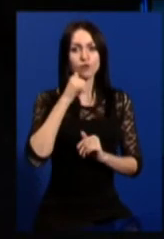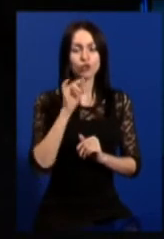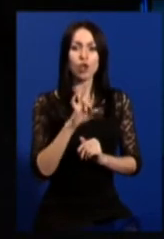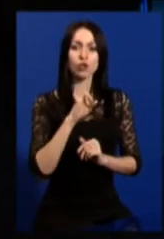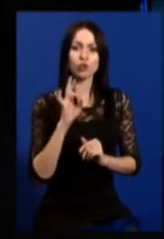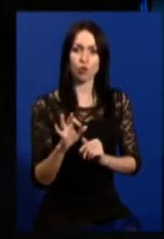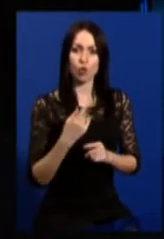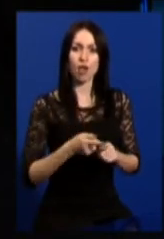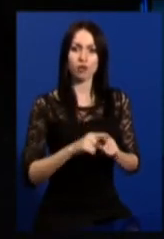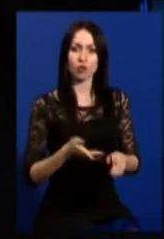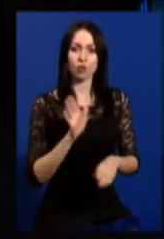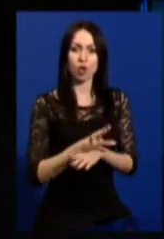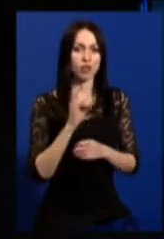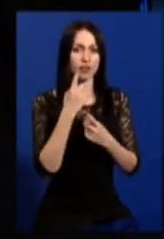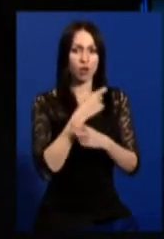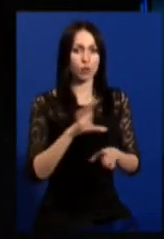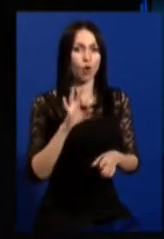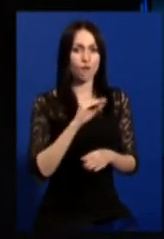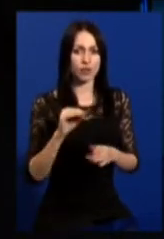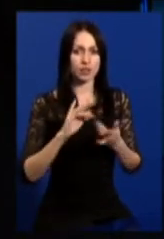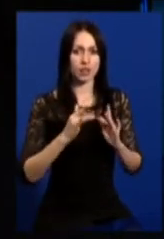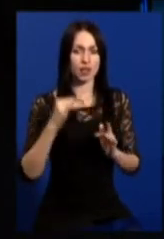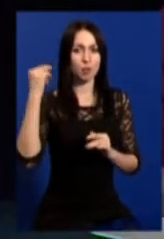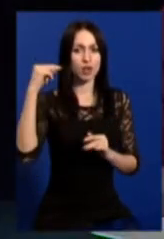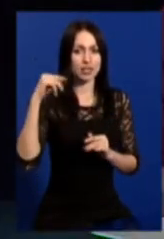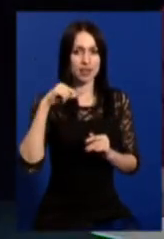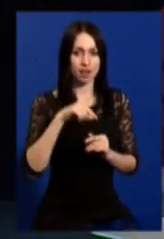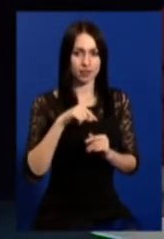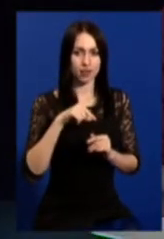Але цей указ не публікований на офіційному сайті президента.